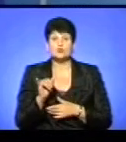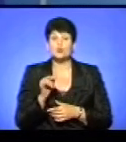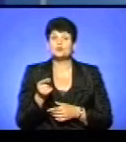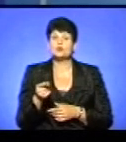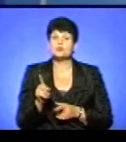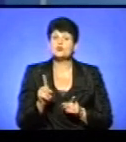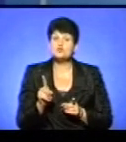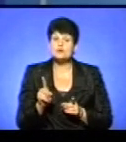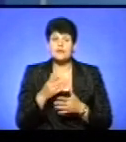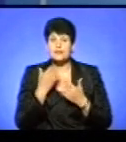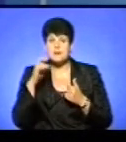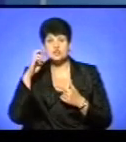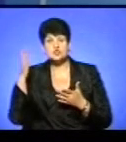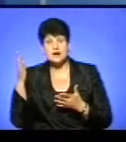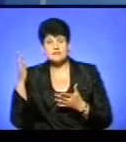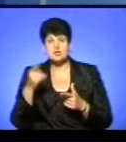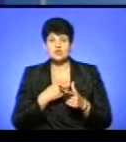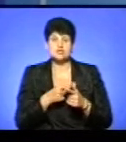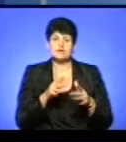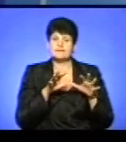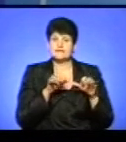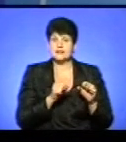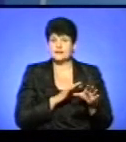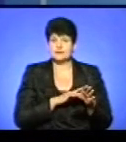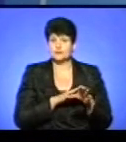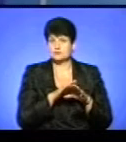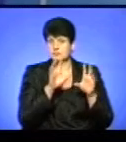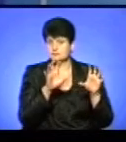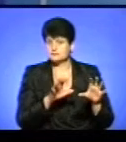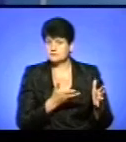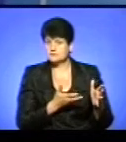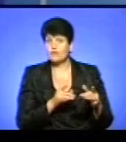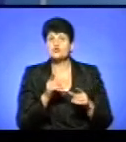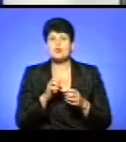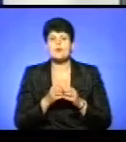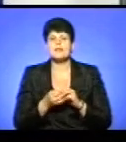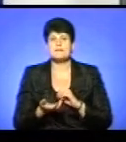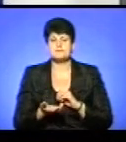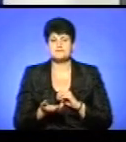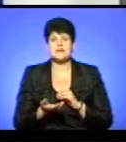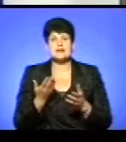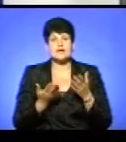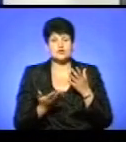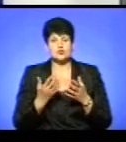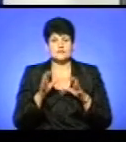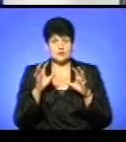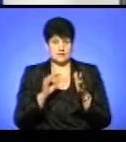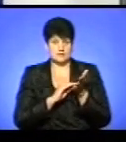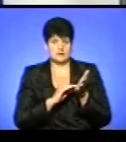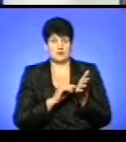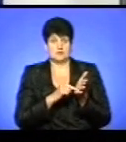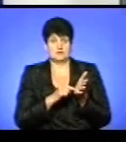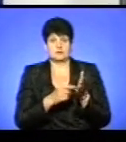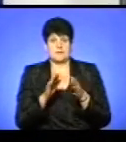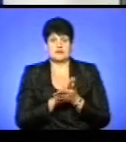Немає держави, чи влада не дотримується законодавства? Тобто, в чому проблема? Якщо в законодавстві вказано, що це